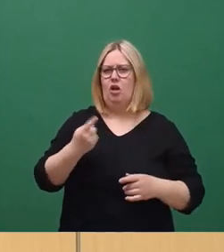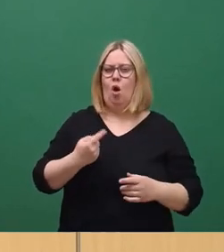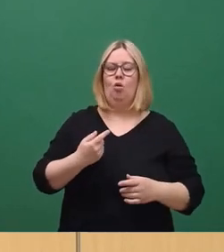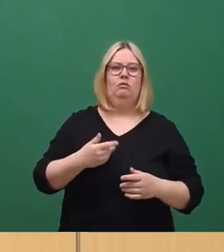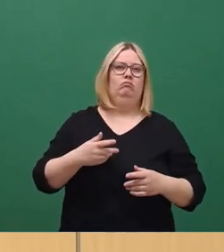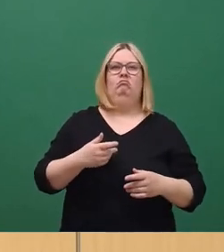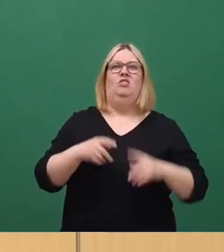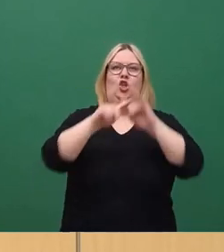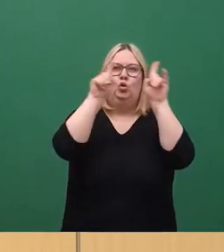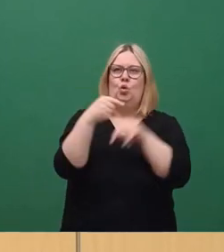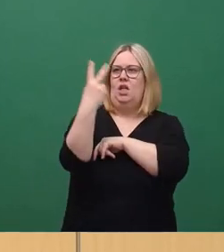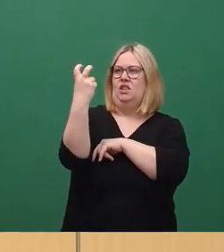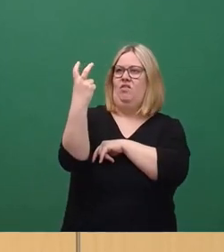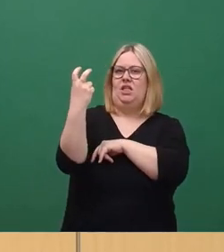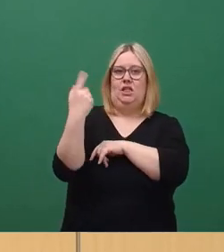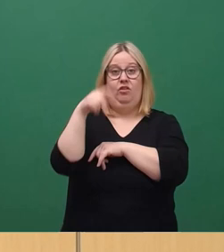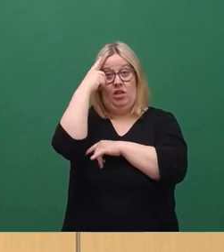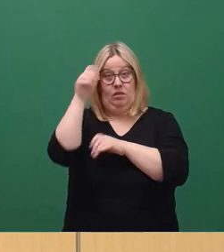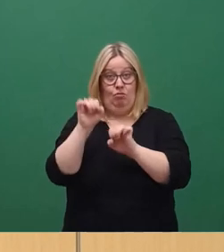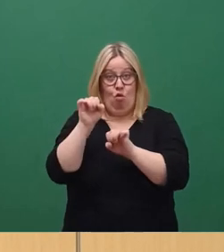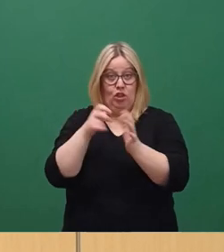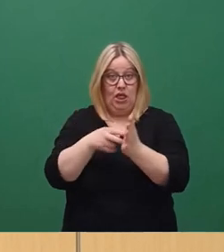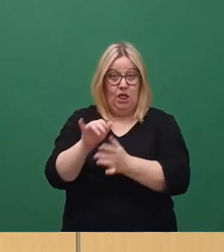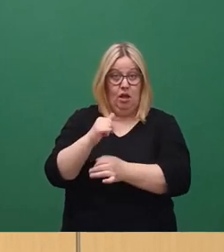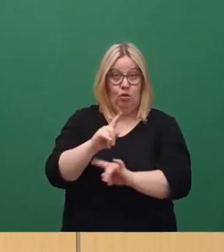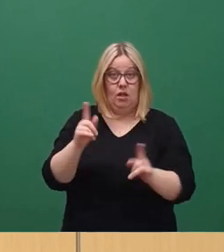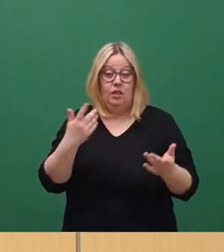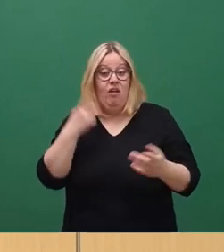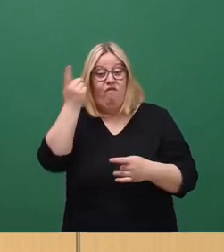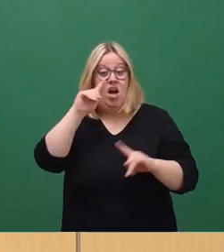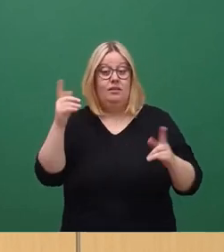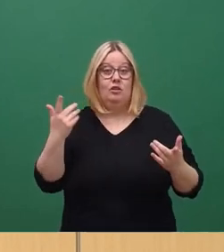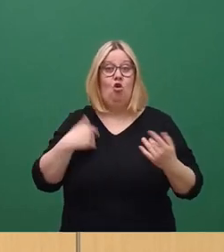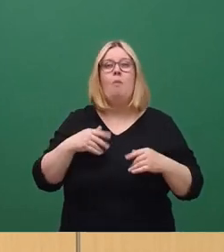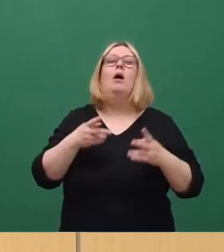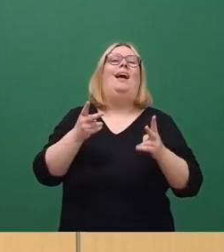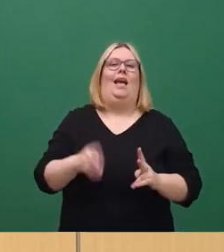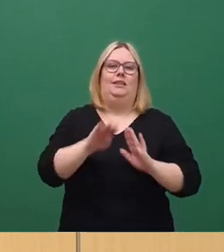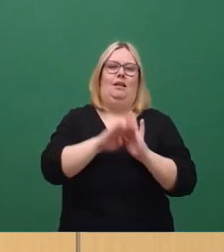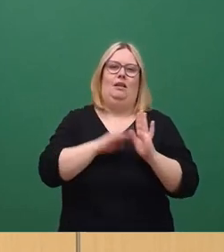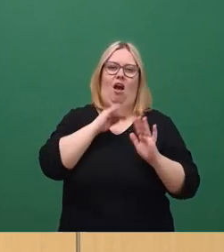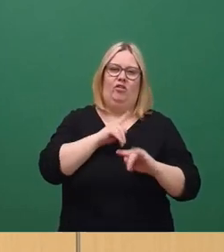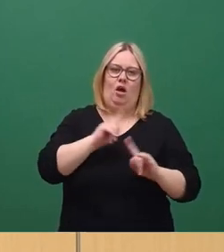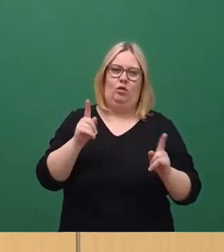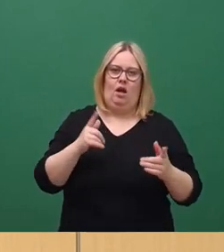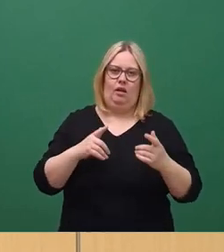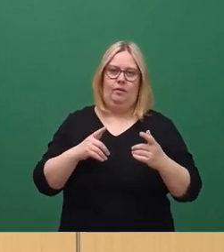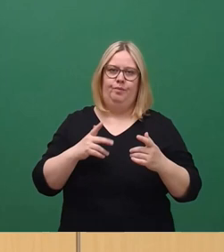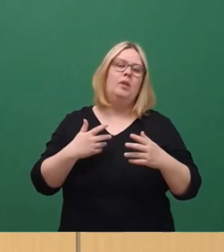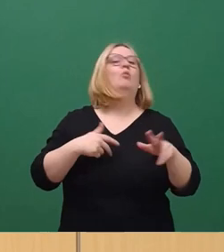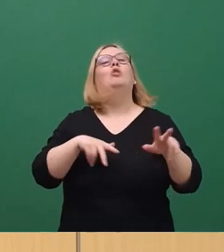machen. glaube, der Herr Wurz kennt sich besser aus, was da auch geht in Sinne von rechtlichen Rahmenbedingungen. Aber das muss auch den Verkehr etwas